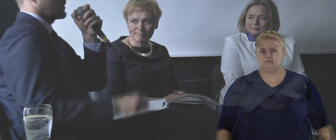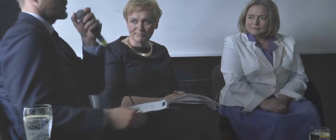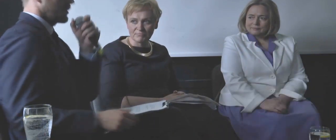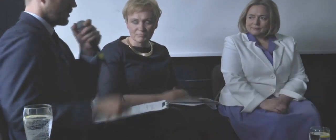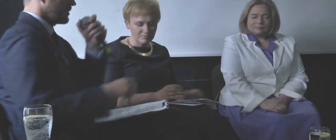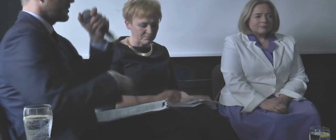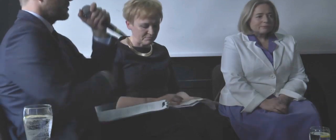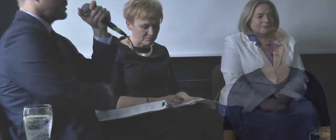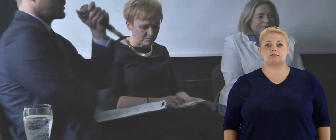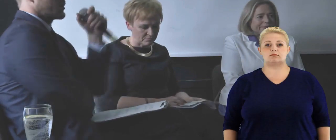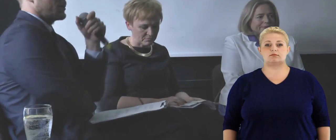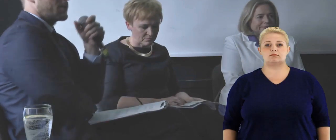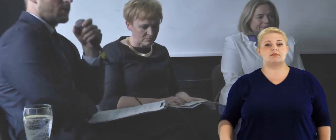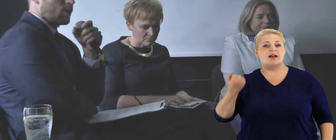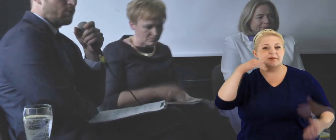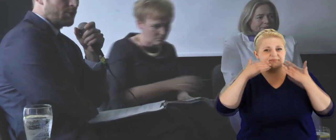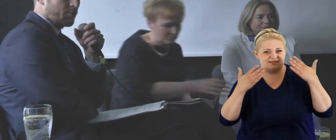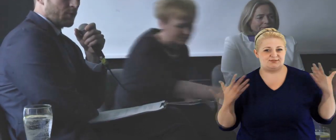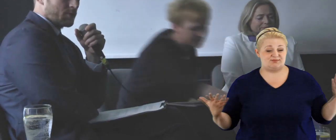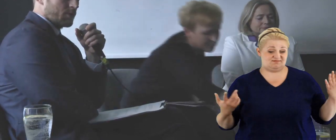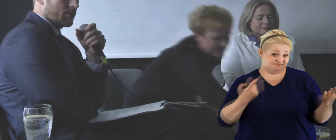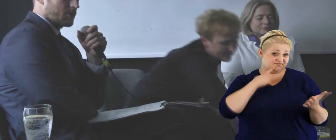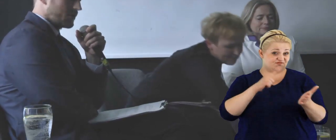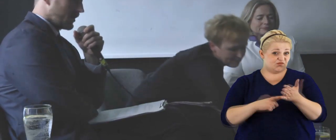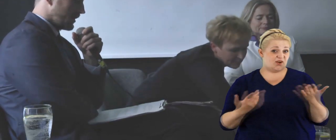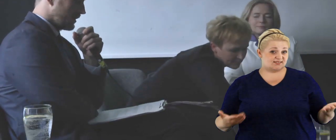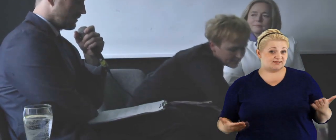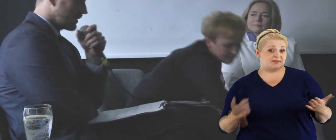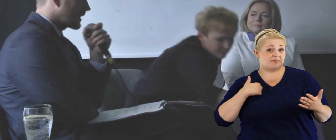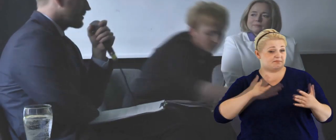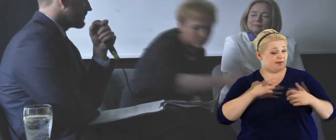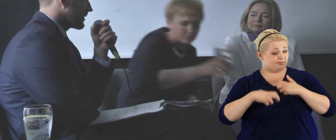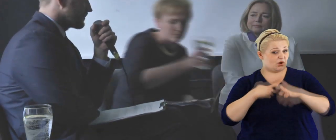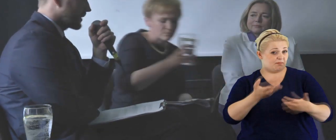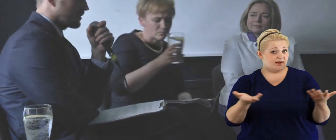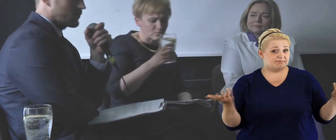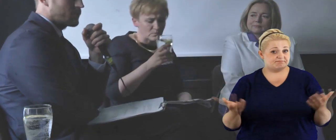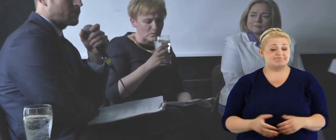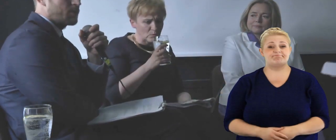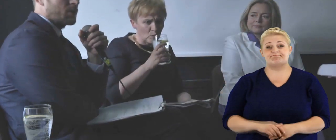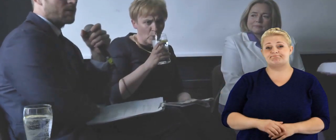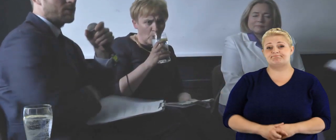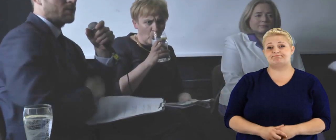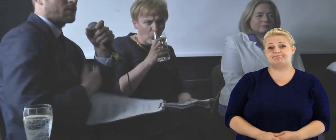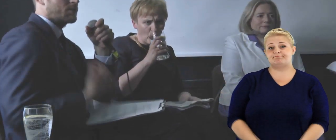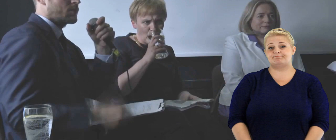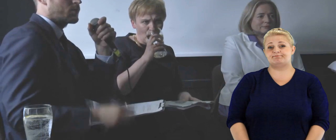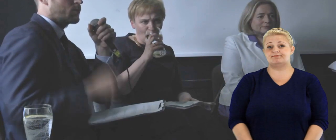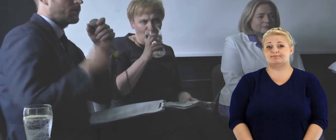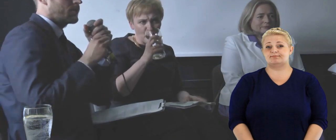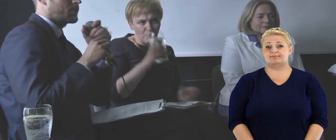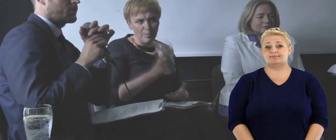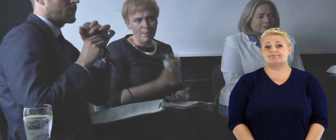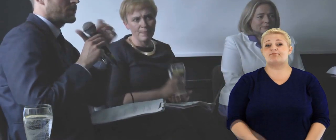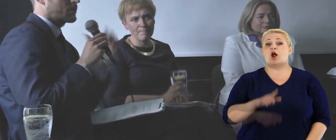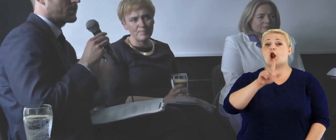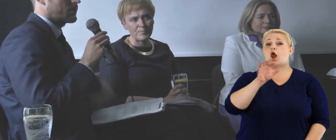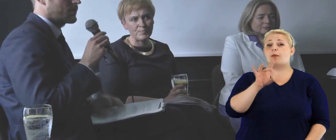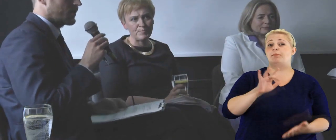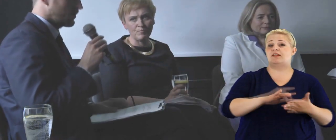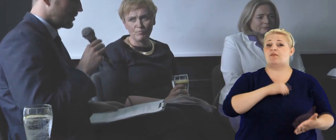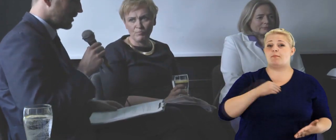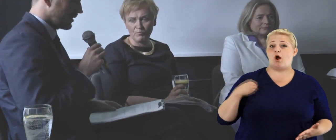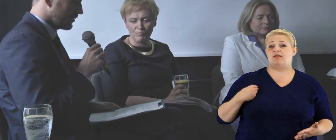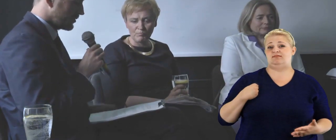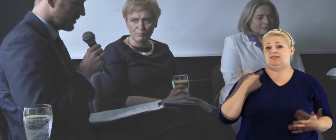mamy taki problem rzeczywiście, że ten lobbying w Polsce kojarzy się, no negatywnie, tak. To nie ma, nie ma, nie ma co ukrywać. My też